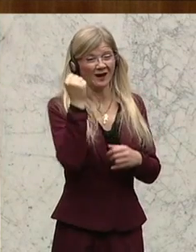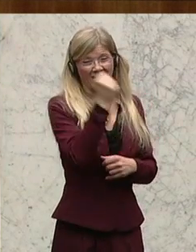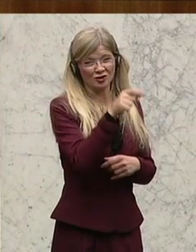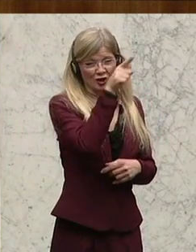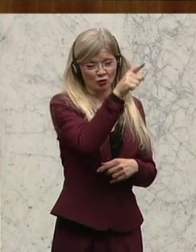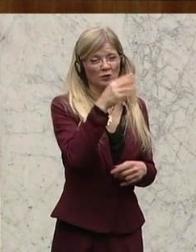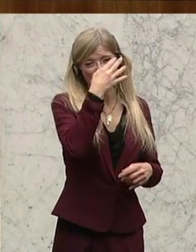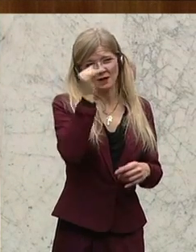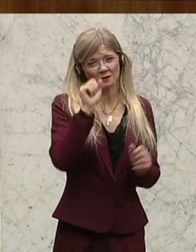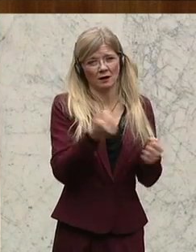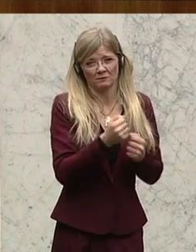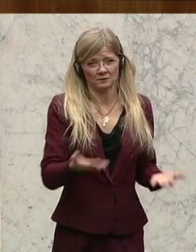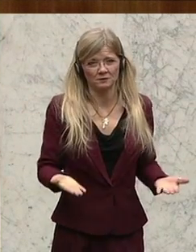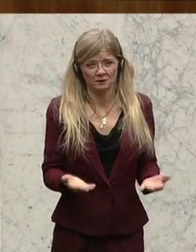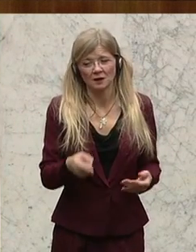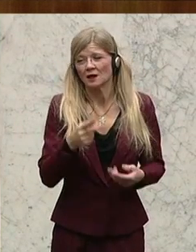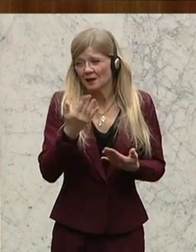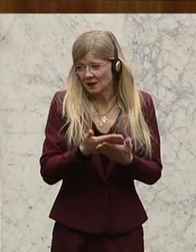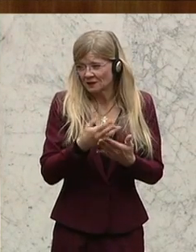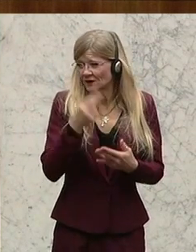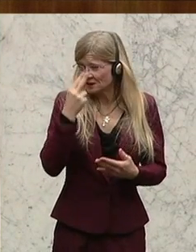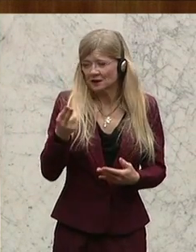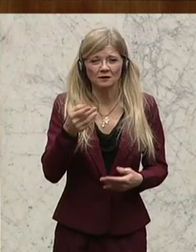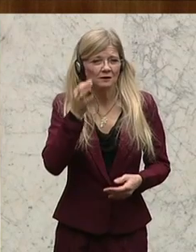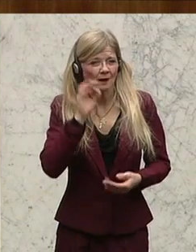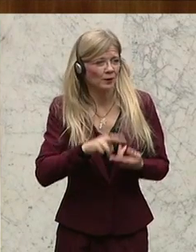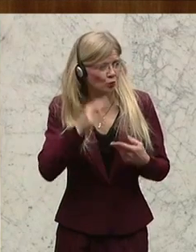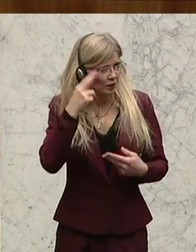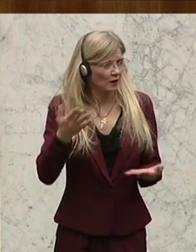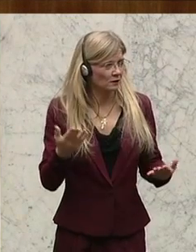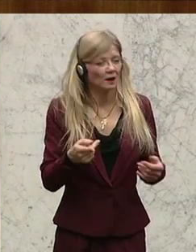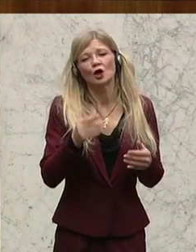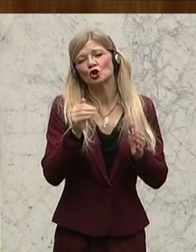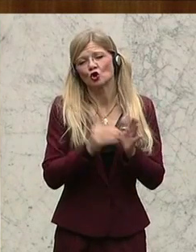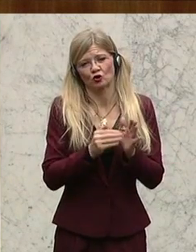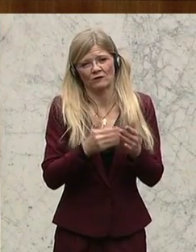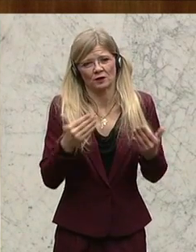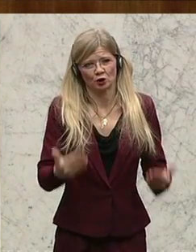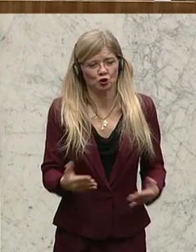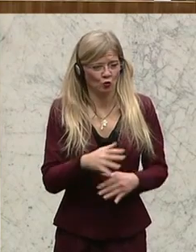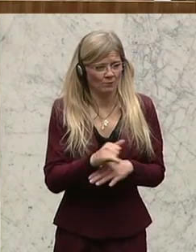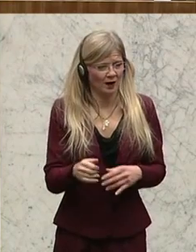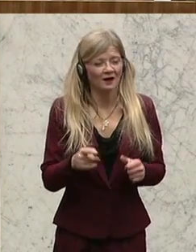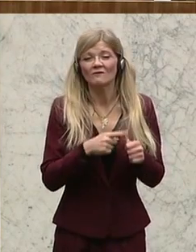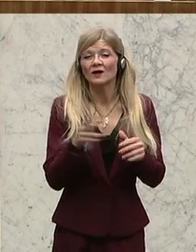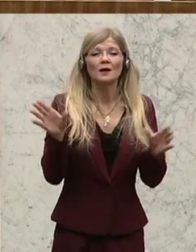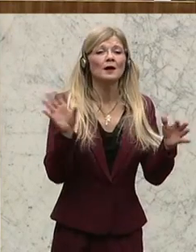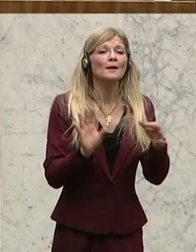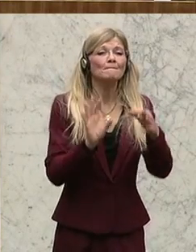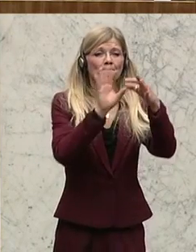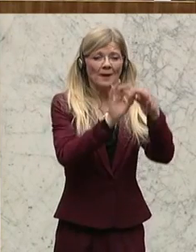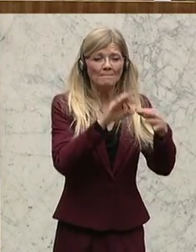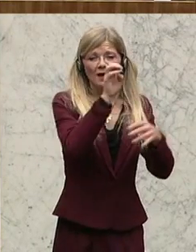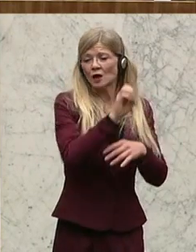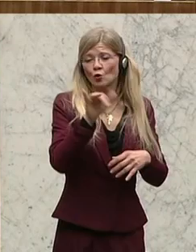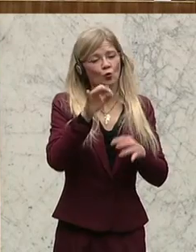und Herren, Sie sehen, wie notwendig dieser Schritt ist. Und wenn es mit der EU nicht geht, Herr Bundesminister, ich habe Ihnen auch einen Antrag gemacht, dass Sie das auf